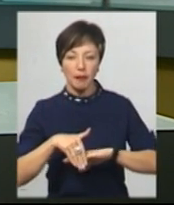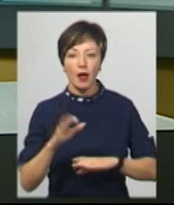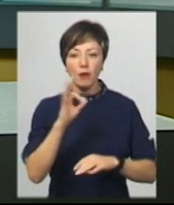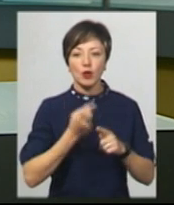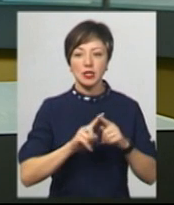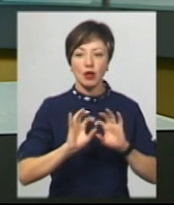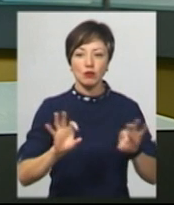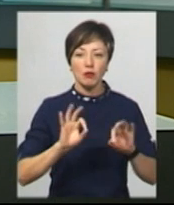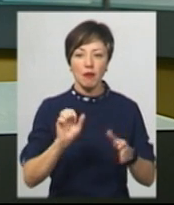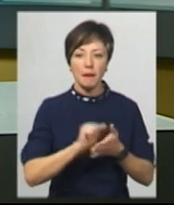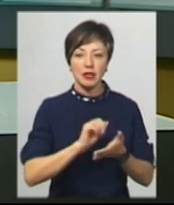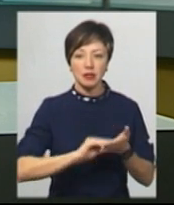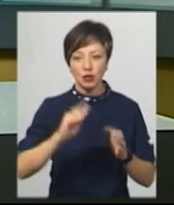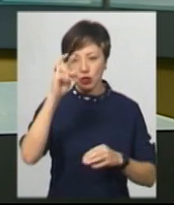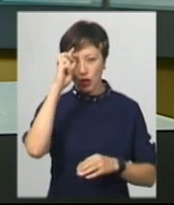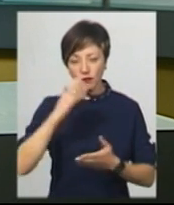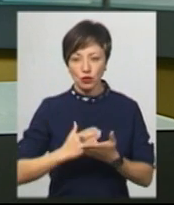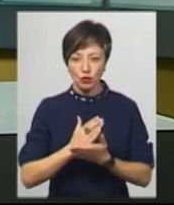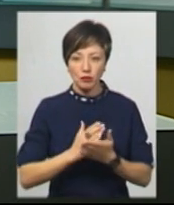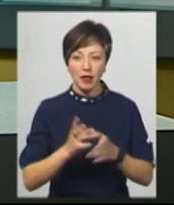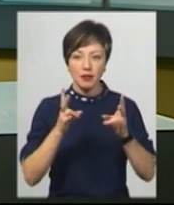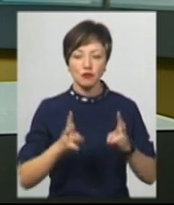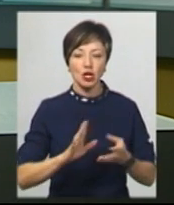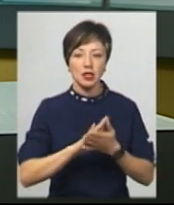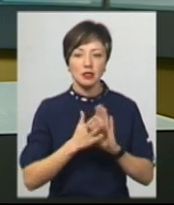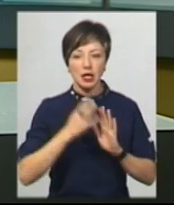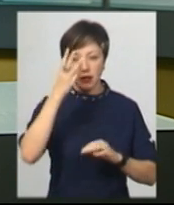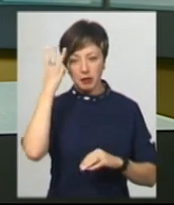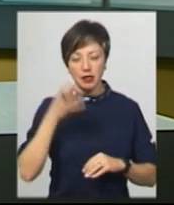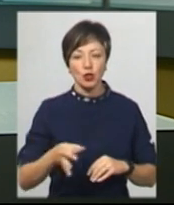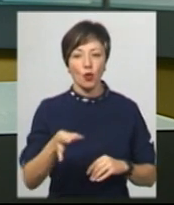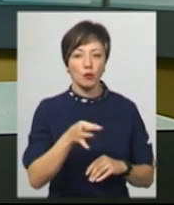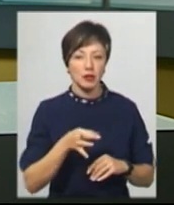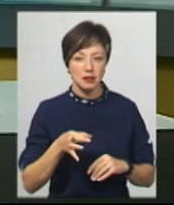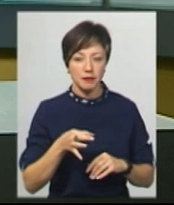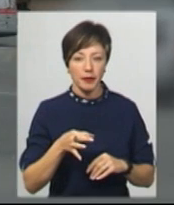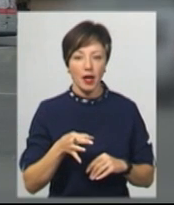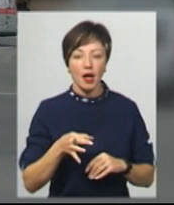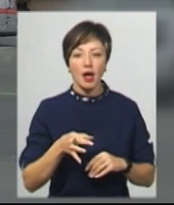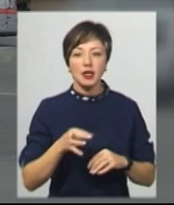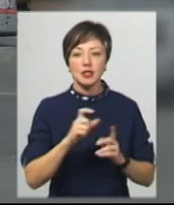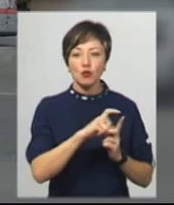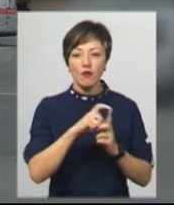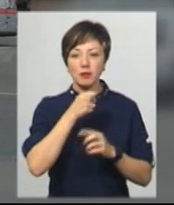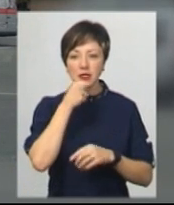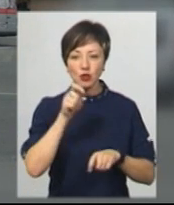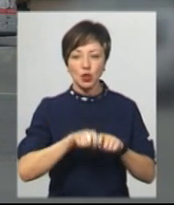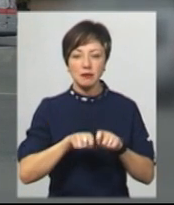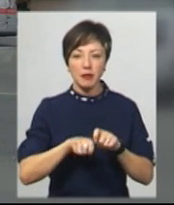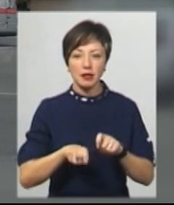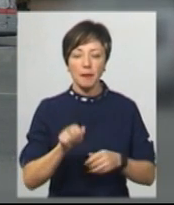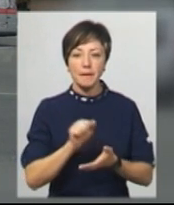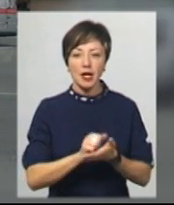Про це розповів прес-секретар державної служби з надзвичайних ситуацій Хмельницької області Олександр Гулько. Нагадаю, за словами старшого інспектора